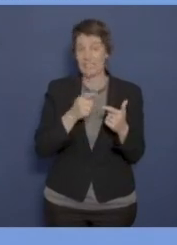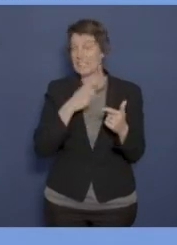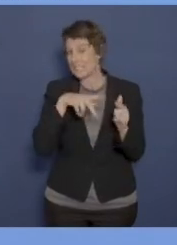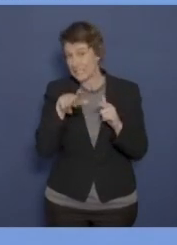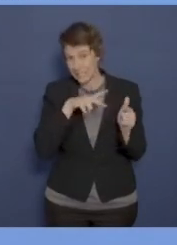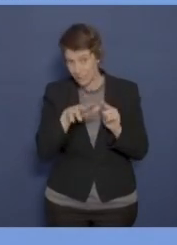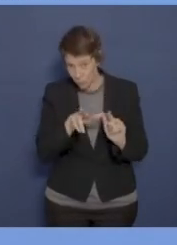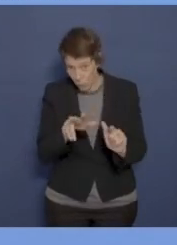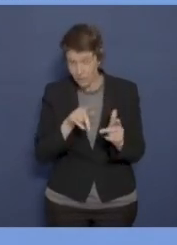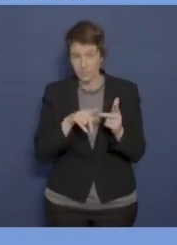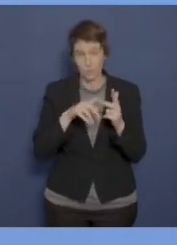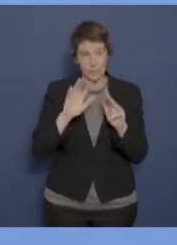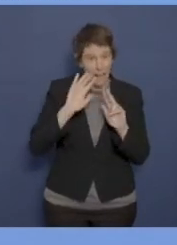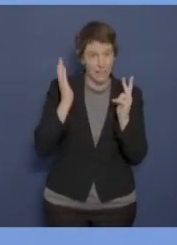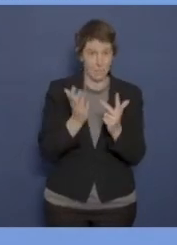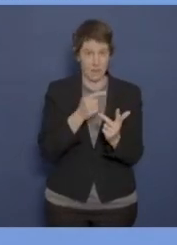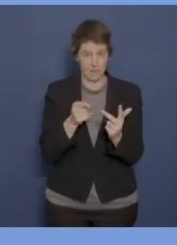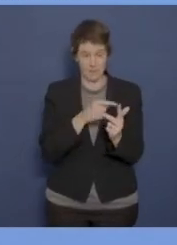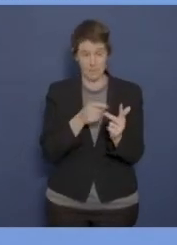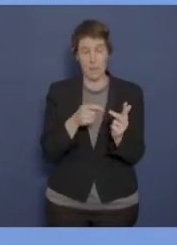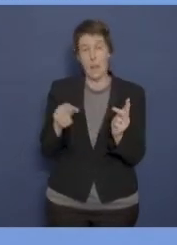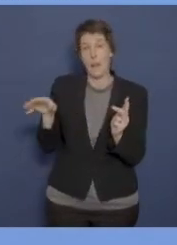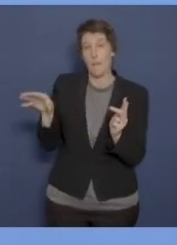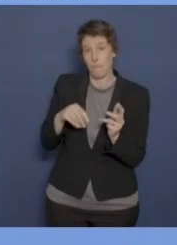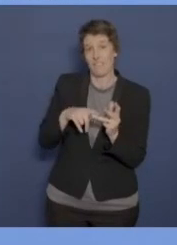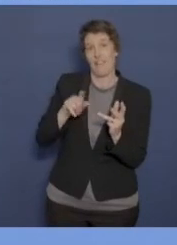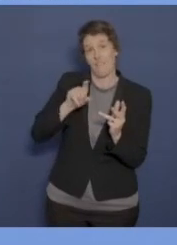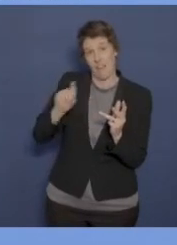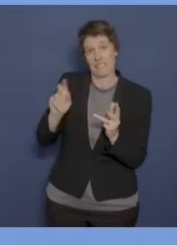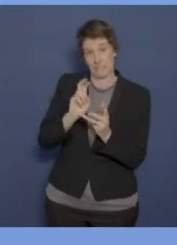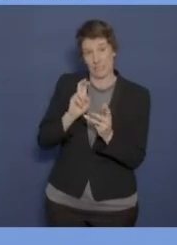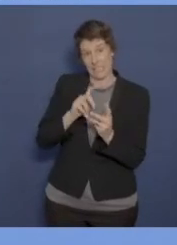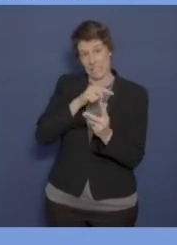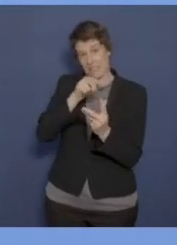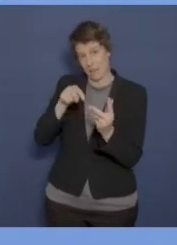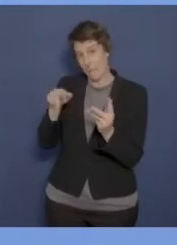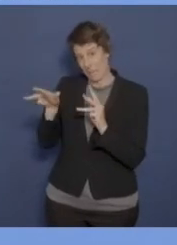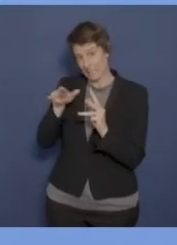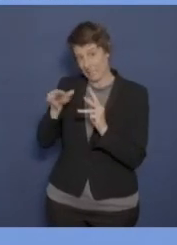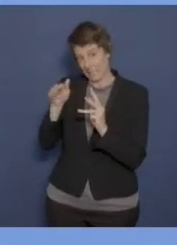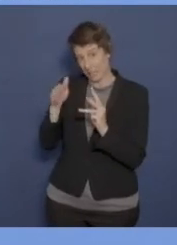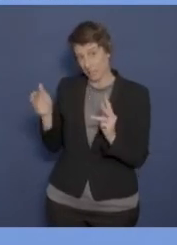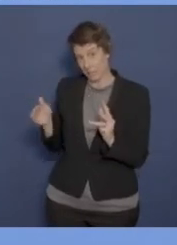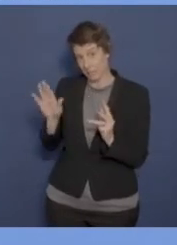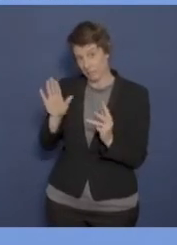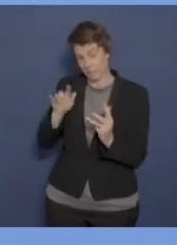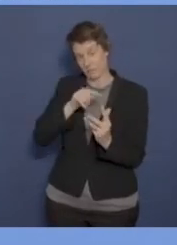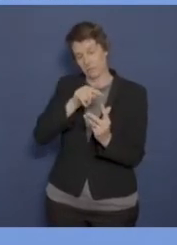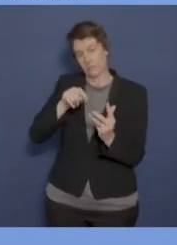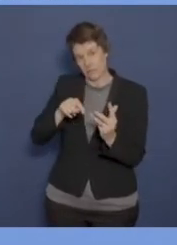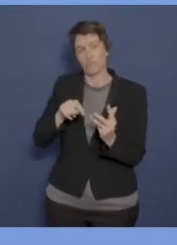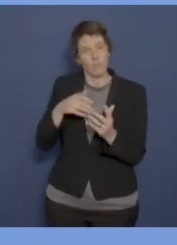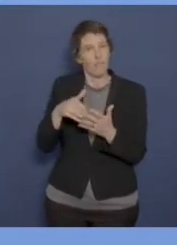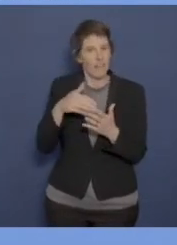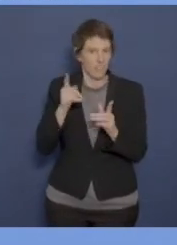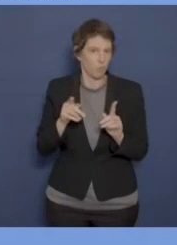Nichtregierungsorganisationen, der Allgemeinheit mit fachlichen Vertretern der Ministerien weiterhin